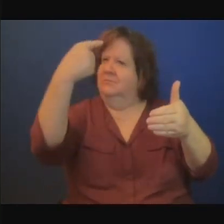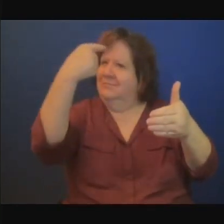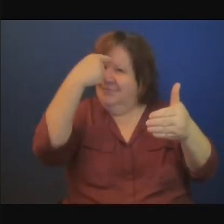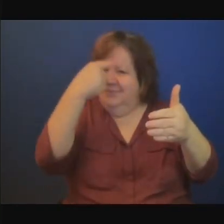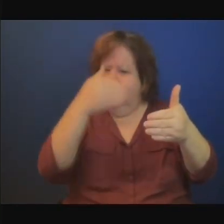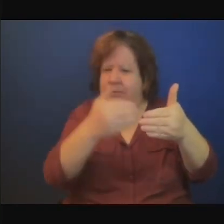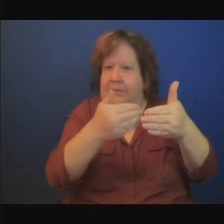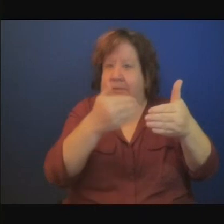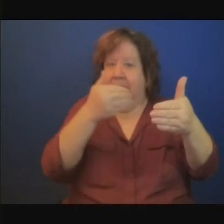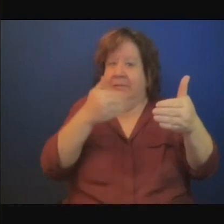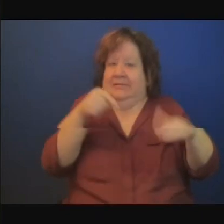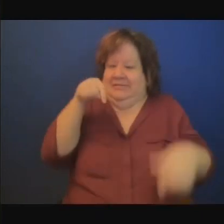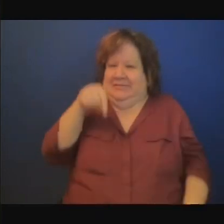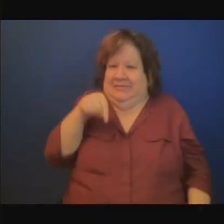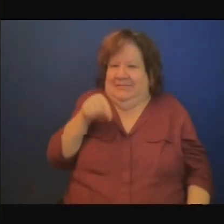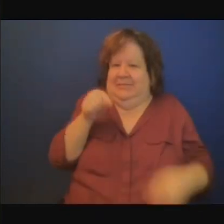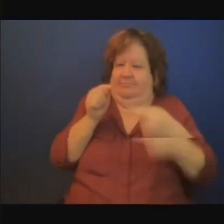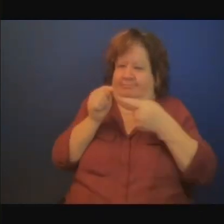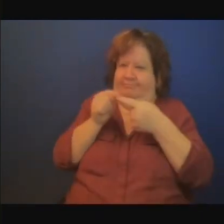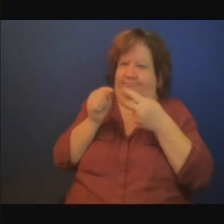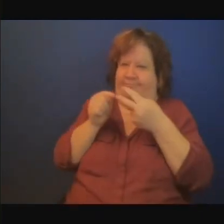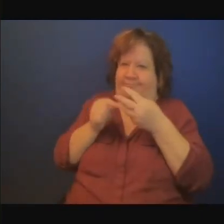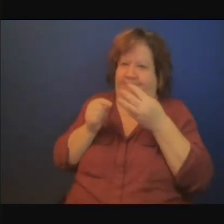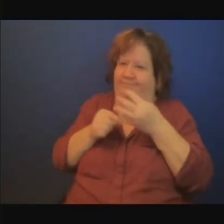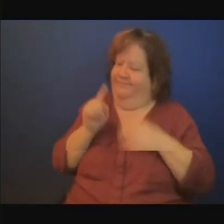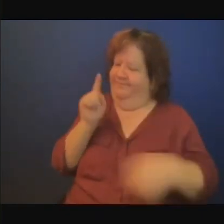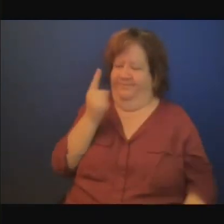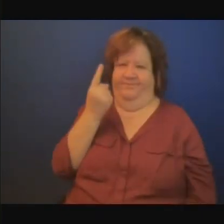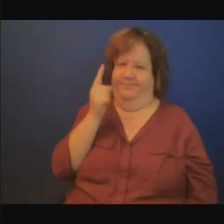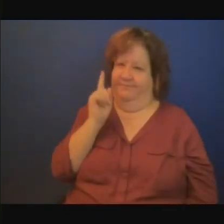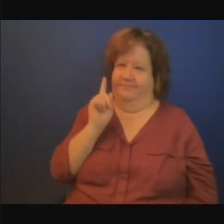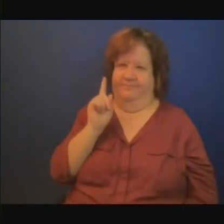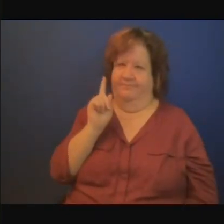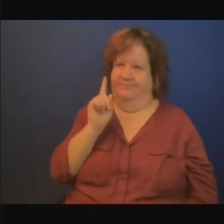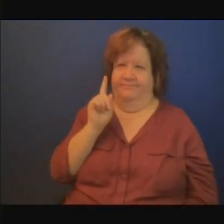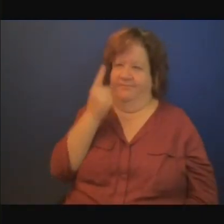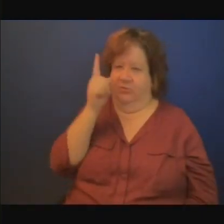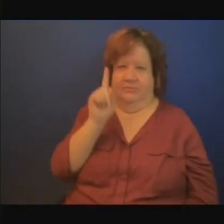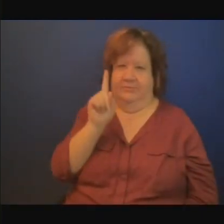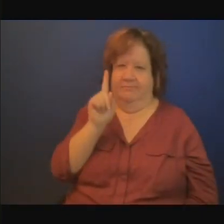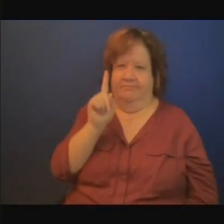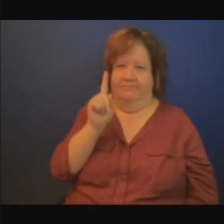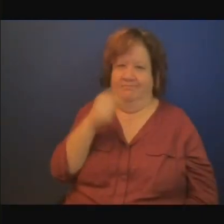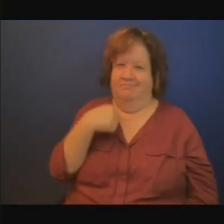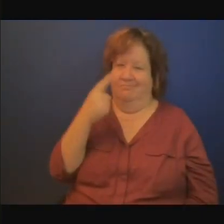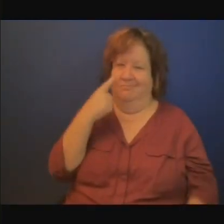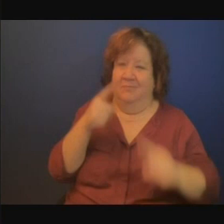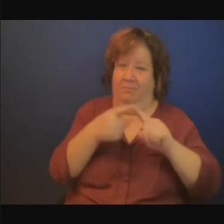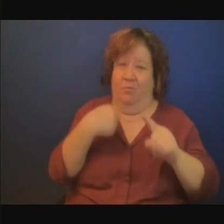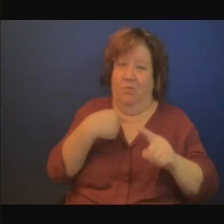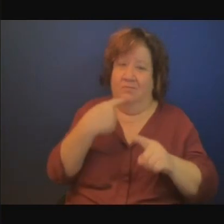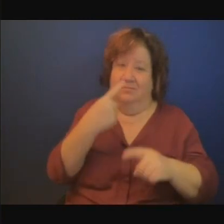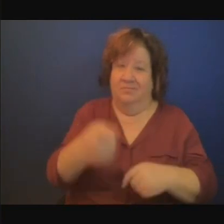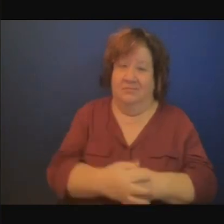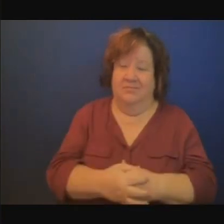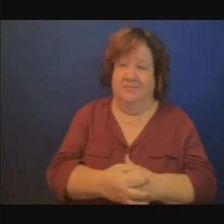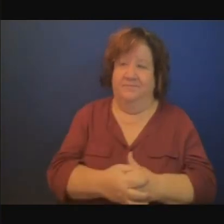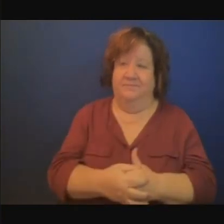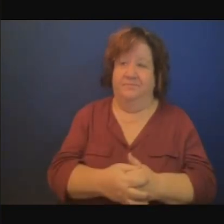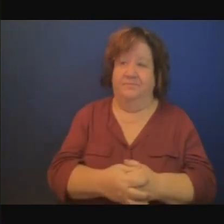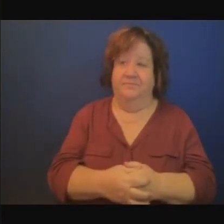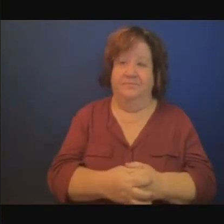de tenir compte de tous ces aspects. Voilà, donc c'était un commentaire plutôt qu'une question. Et puis, quand on parle